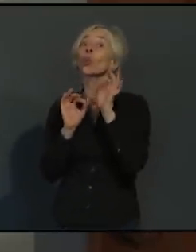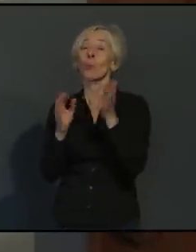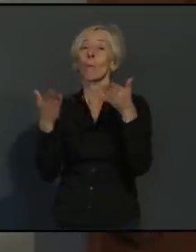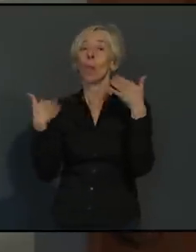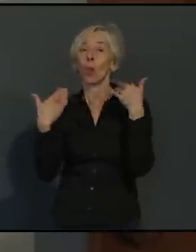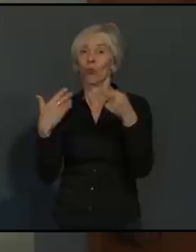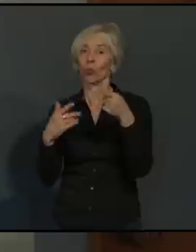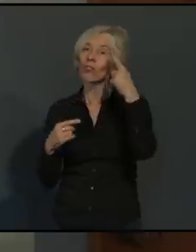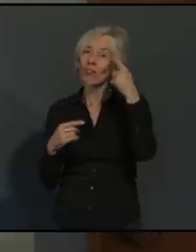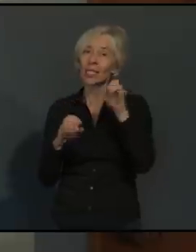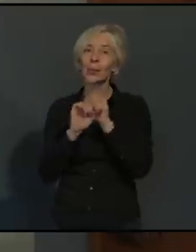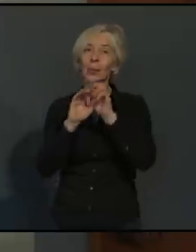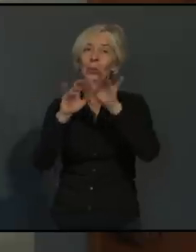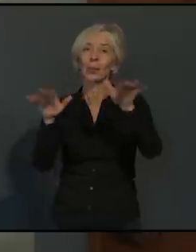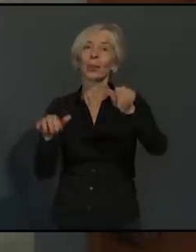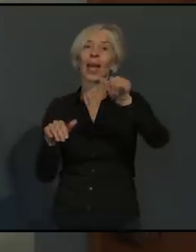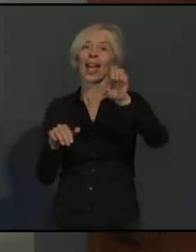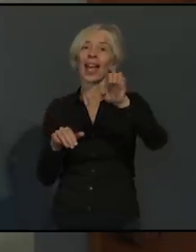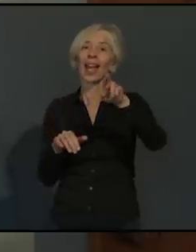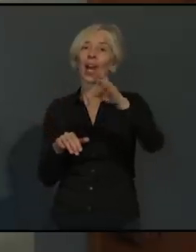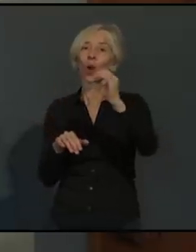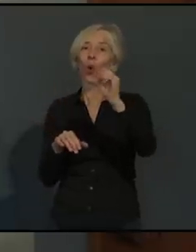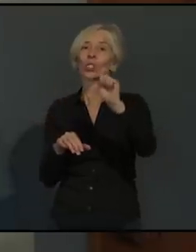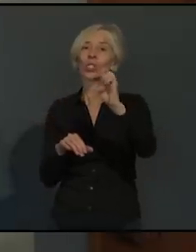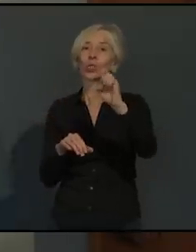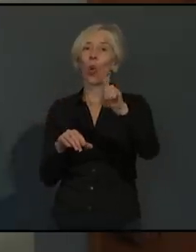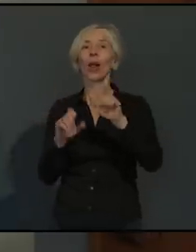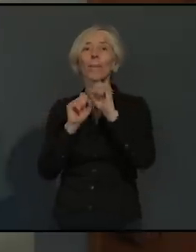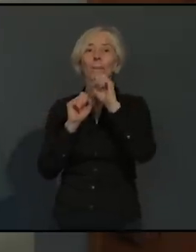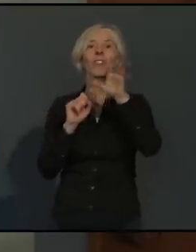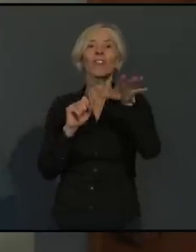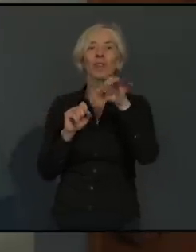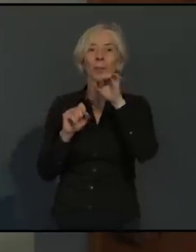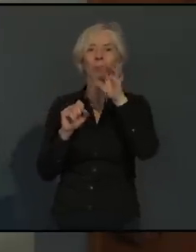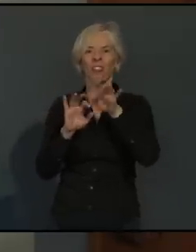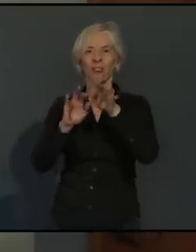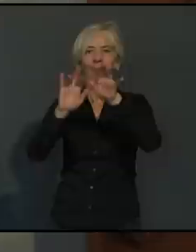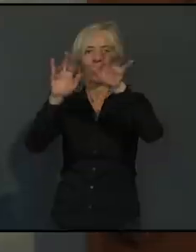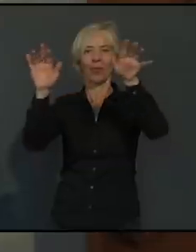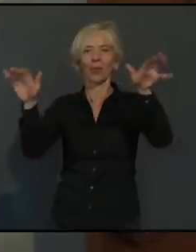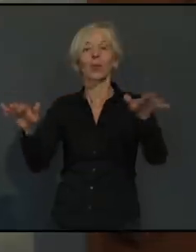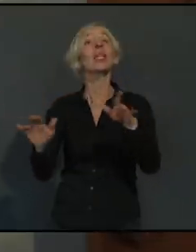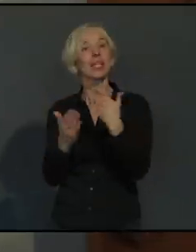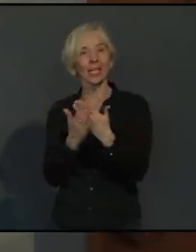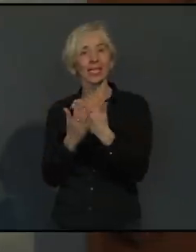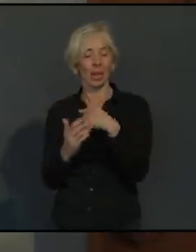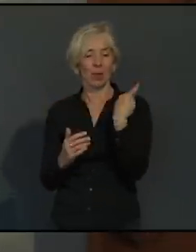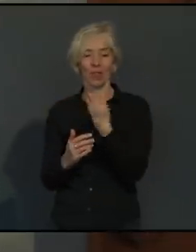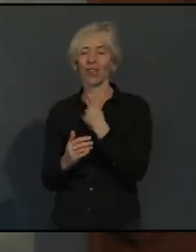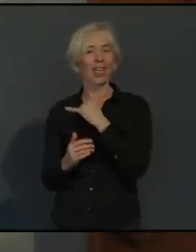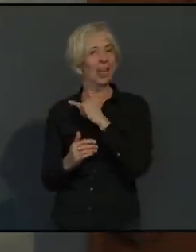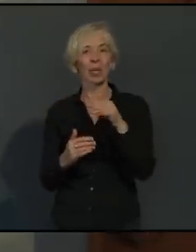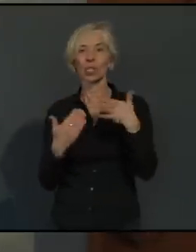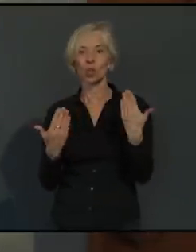ist ja in aller Munde. Hier kann man festhalten, dass die Frischluftzufuhr durch Öffnen aller